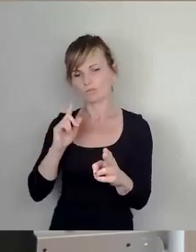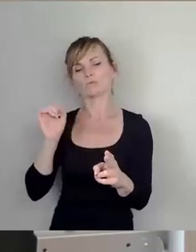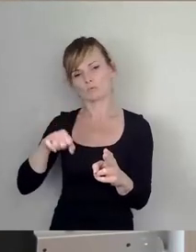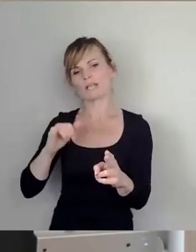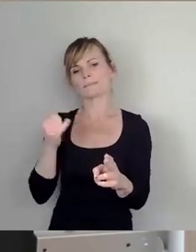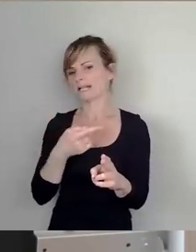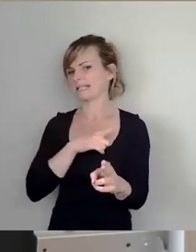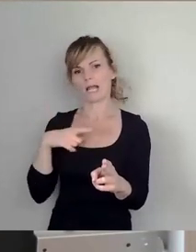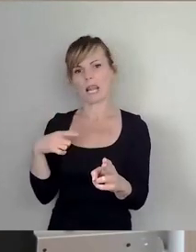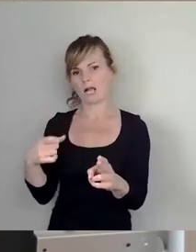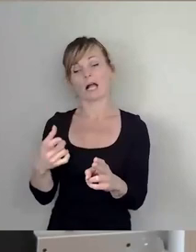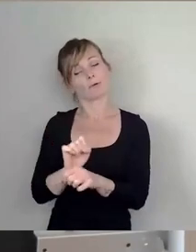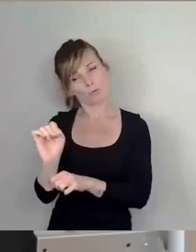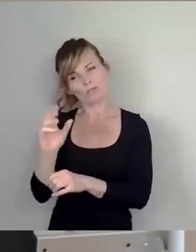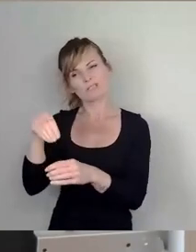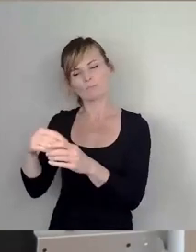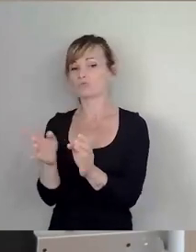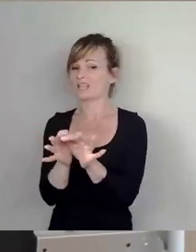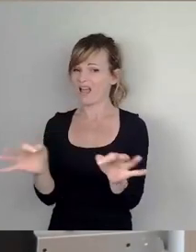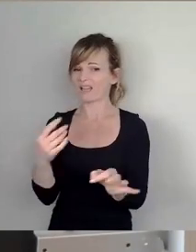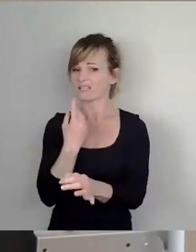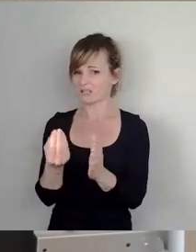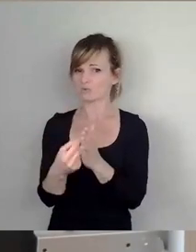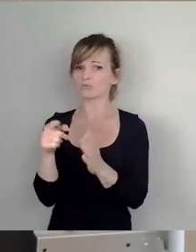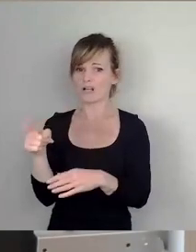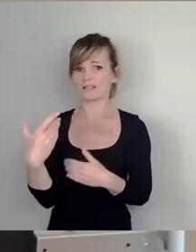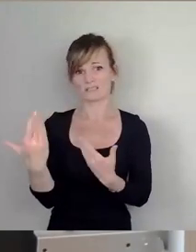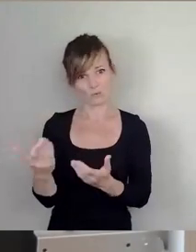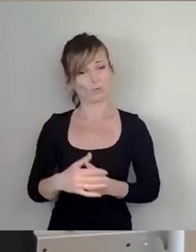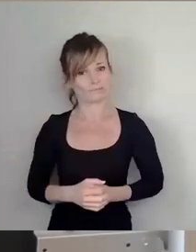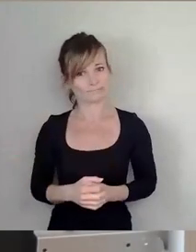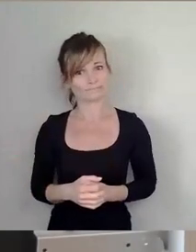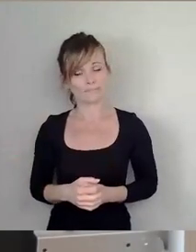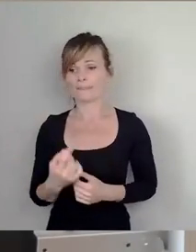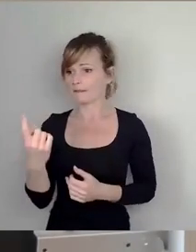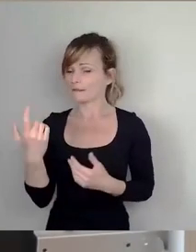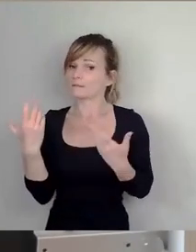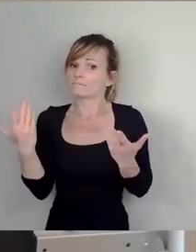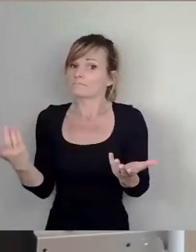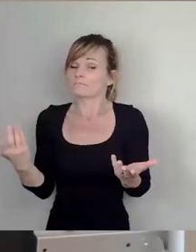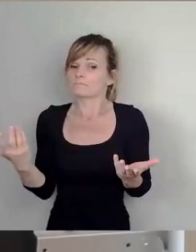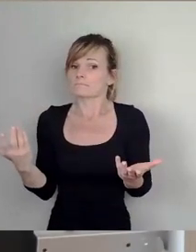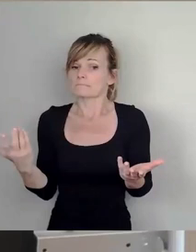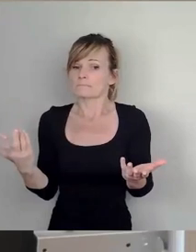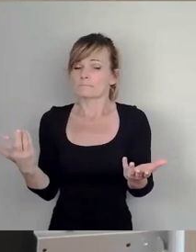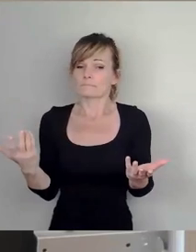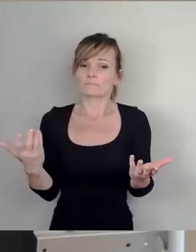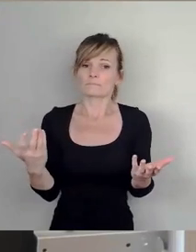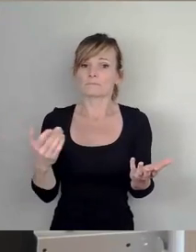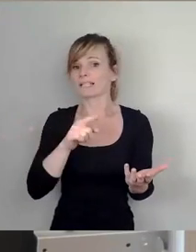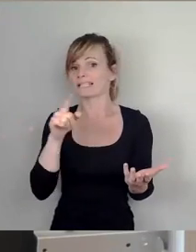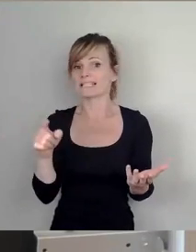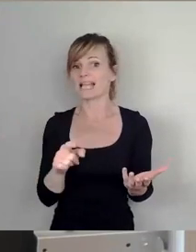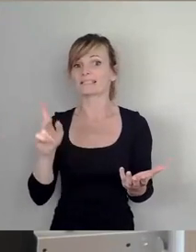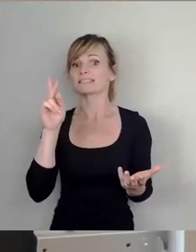Muss man alles ehrlich dazu sagen. Aber sie ist dann, einen Sprung zu machen, in das ZK gewählt